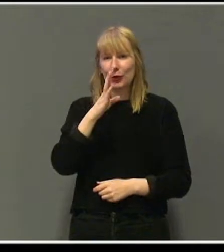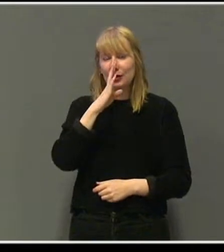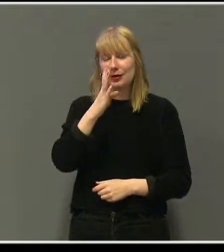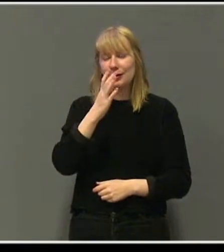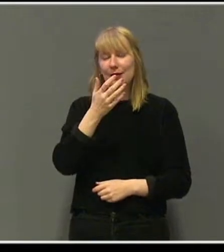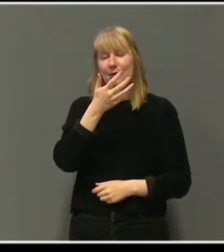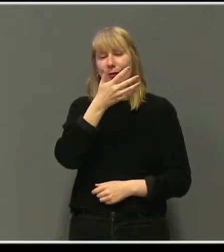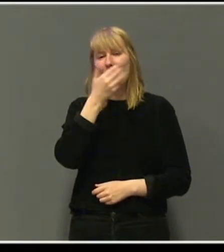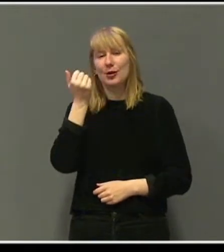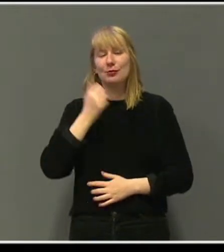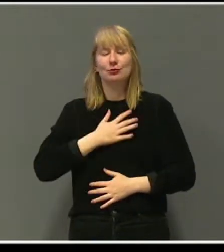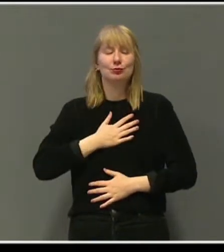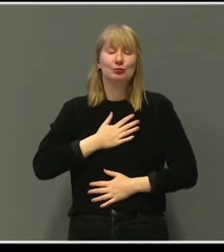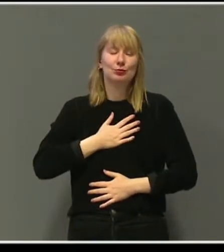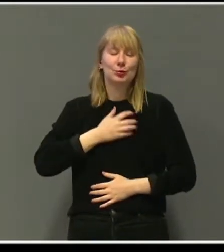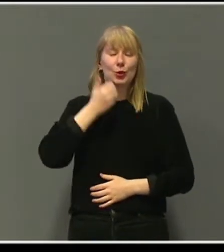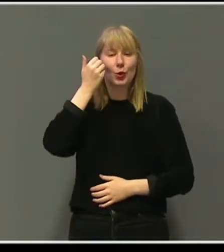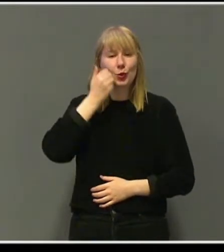og god.